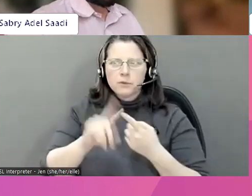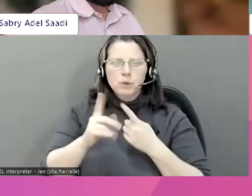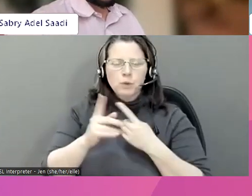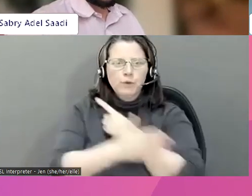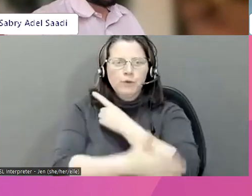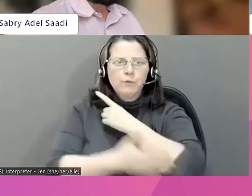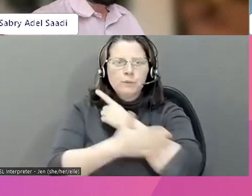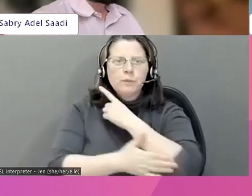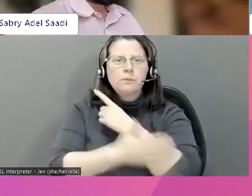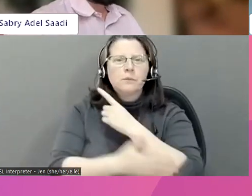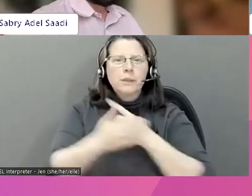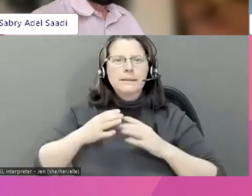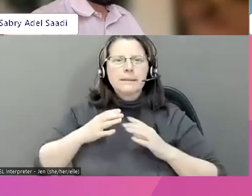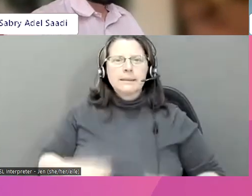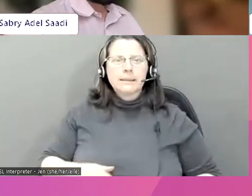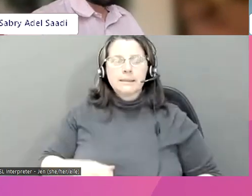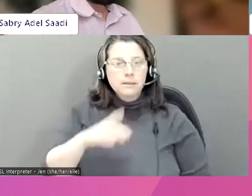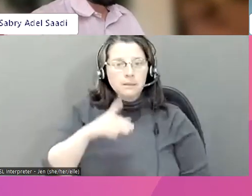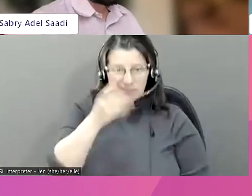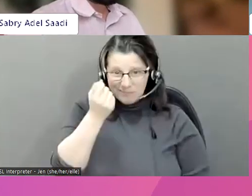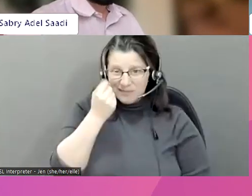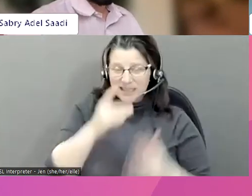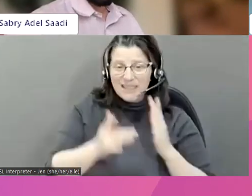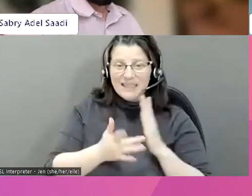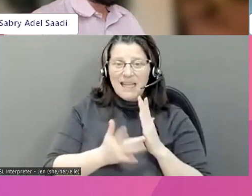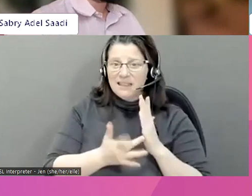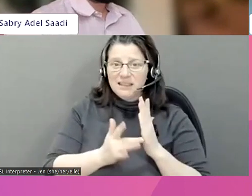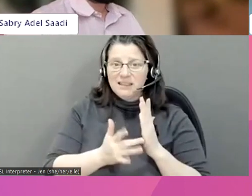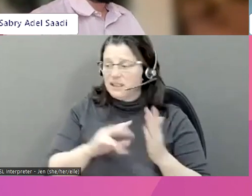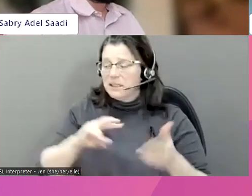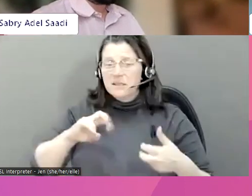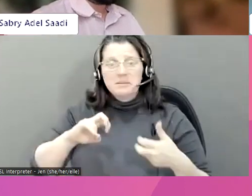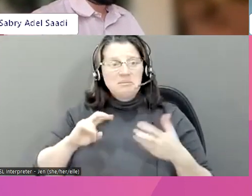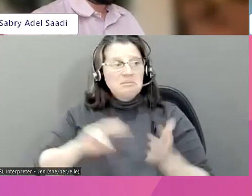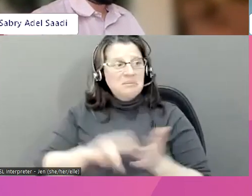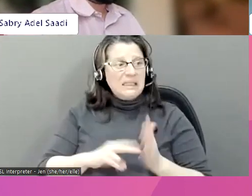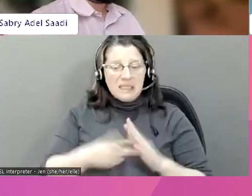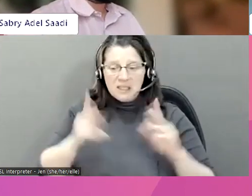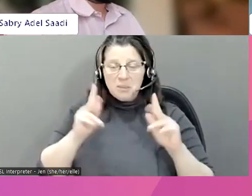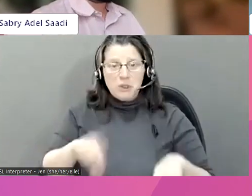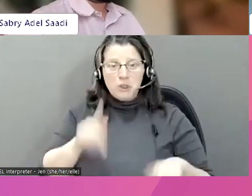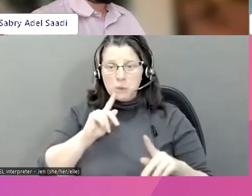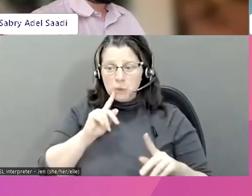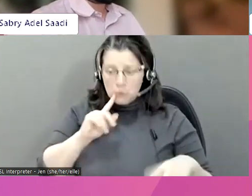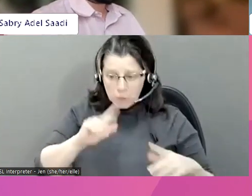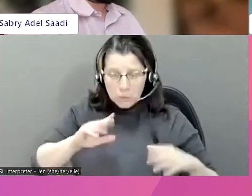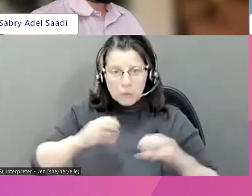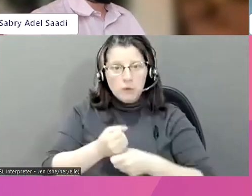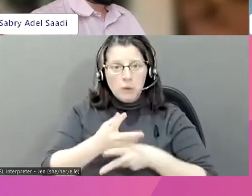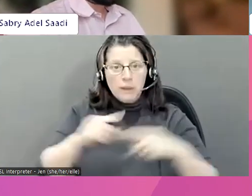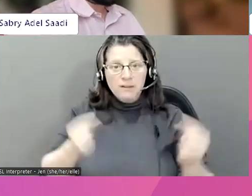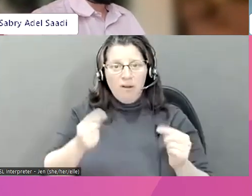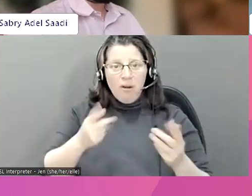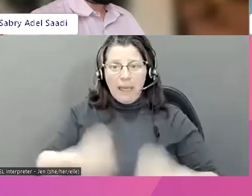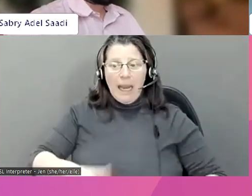Canada parce que ces crimes sont facilités par la technologie et donc ça veut dire que les auteurs sont parfois non